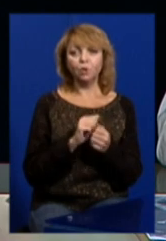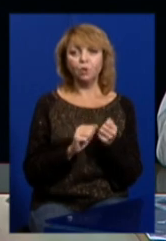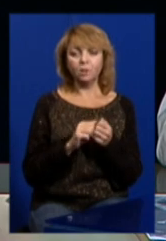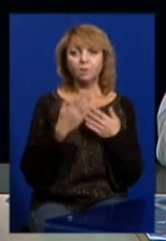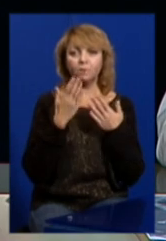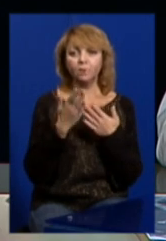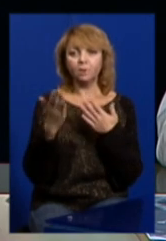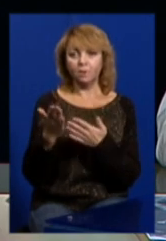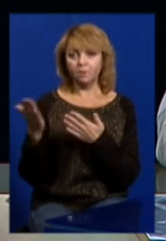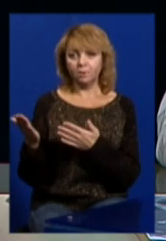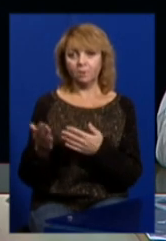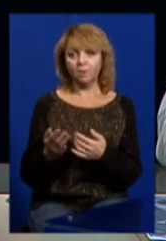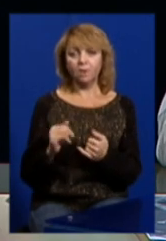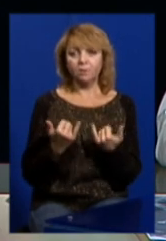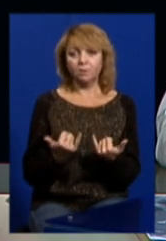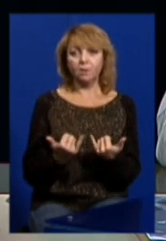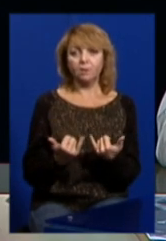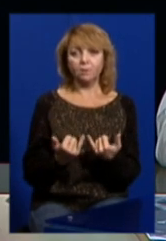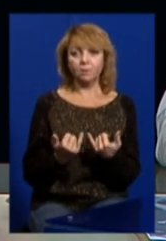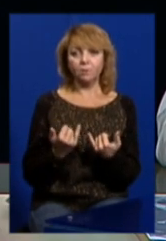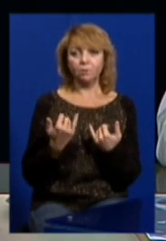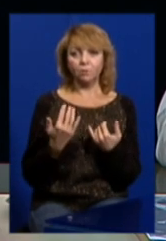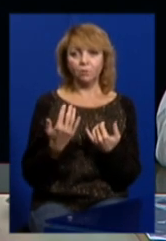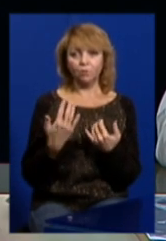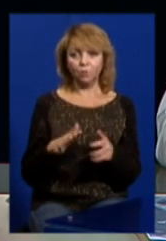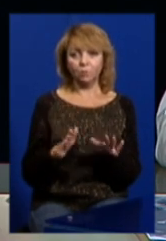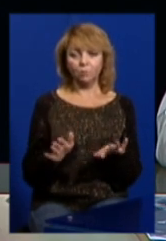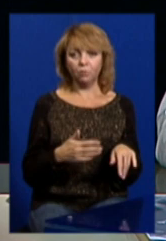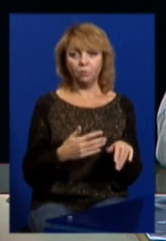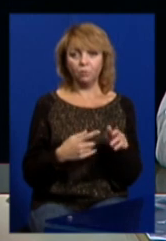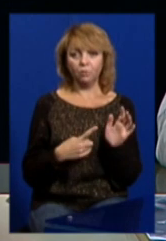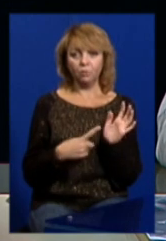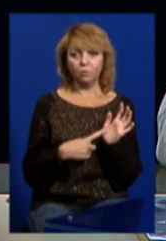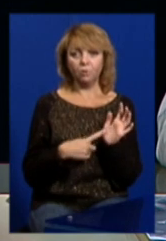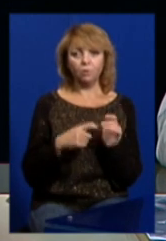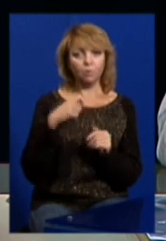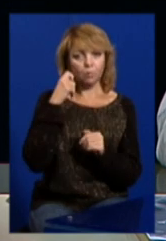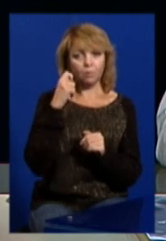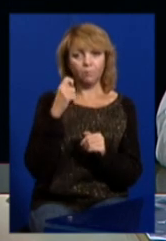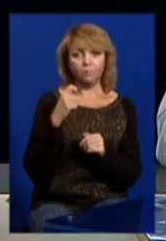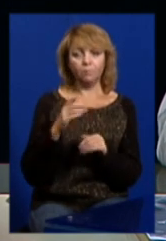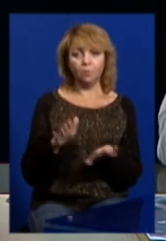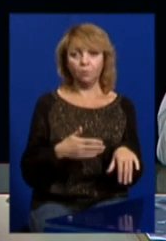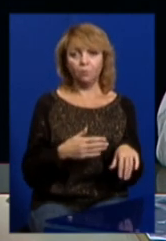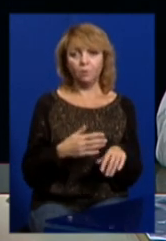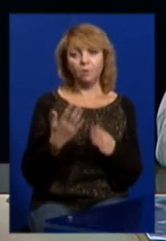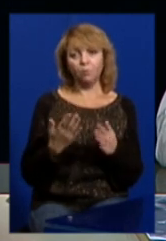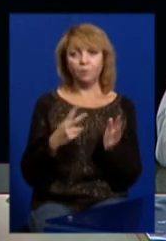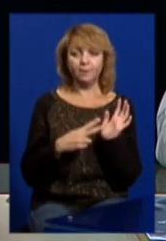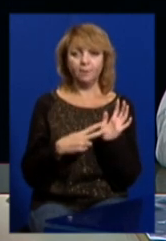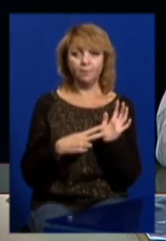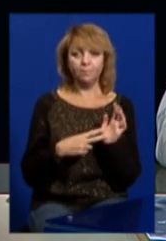зверталися, ну а зараз, скільки вже, шість, мабуть, років минуло, або сім.